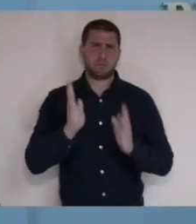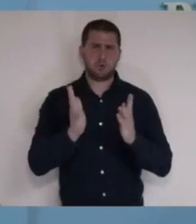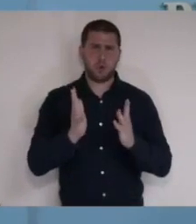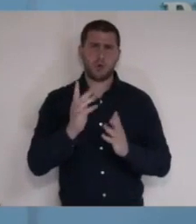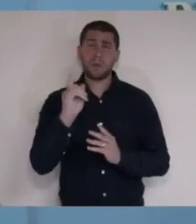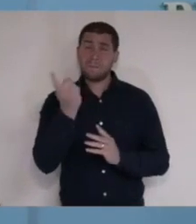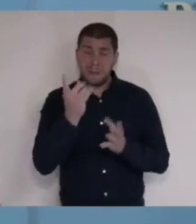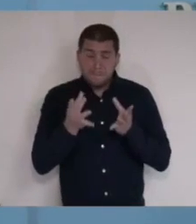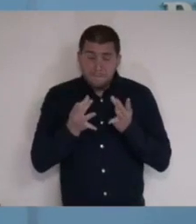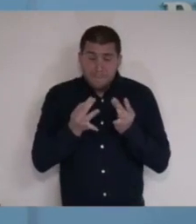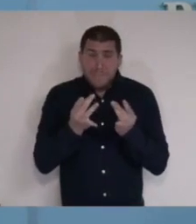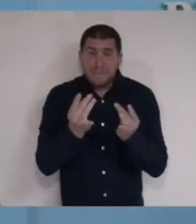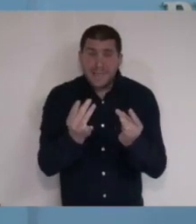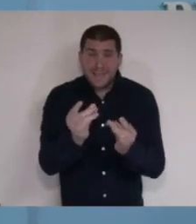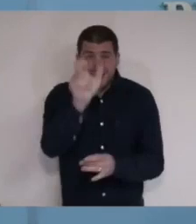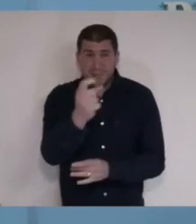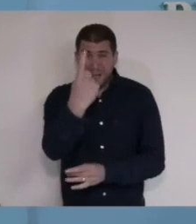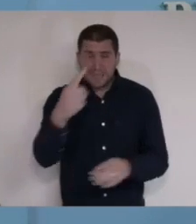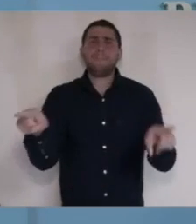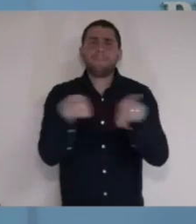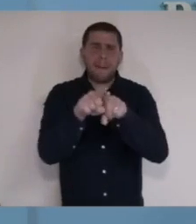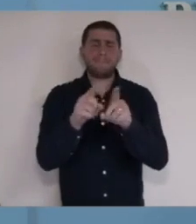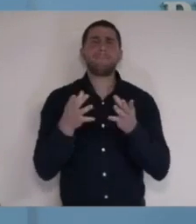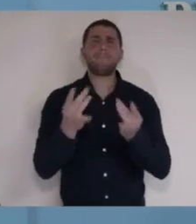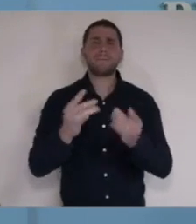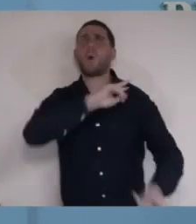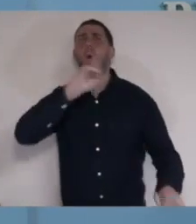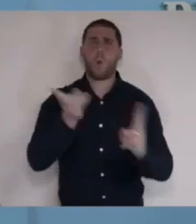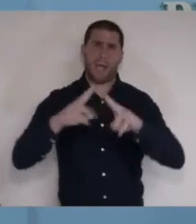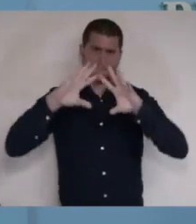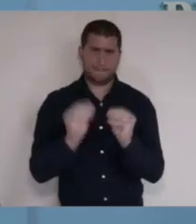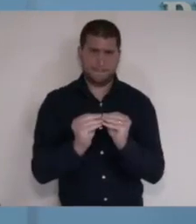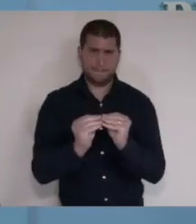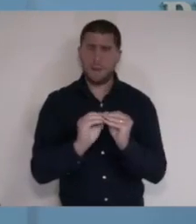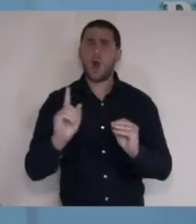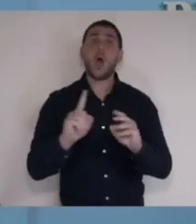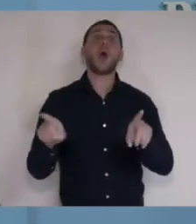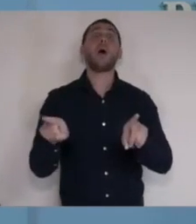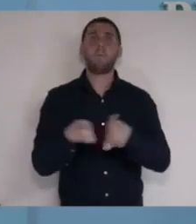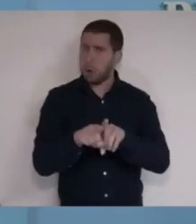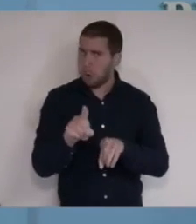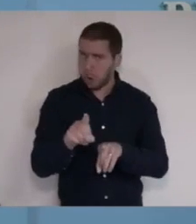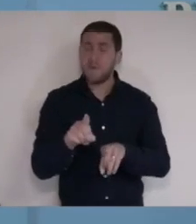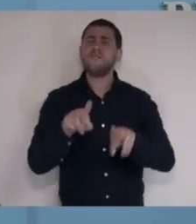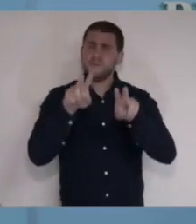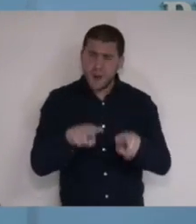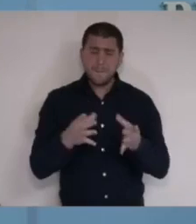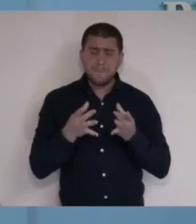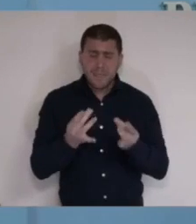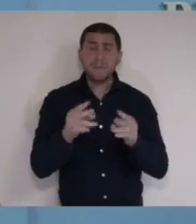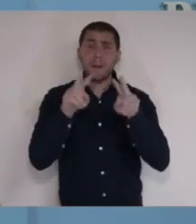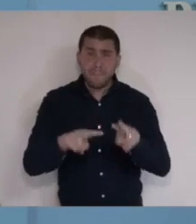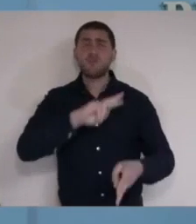כל המדביק נפש אחד כאילו הדביק עולם ומלואו, לא כאילו הדביק